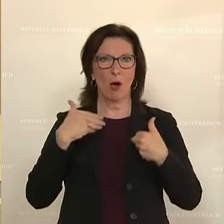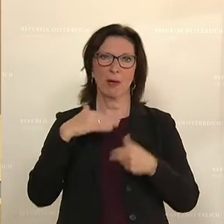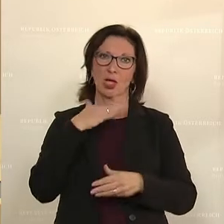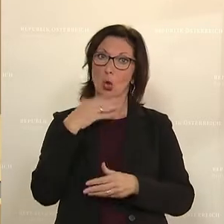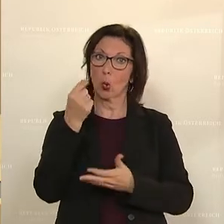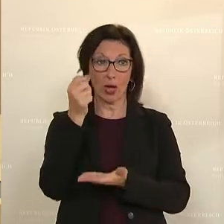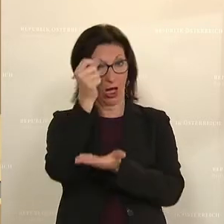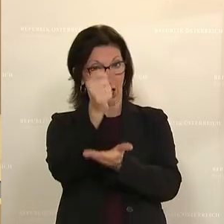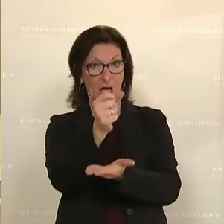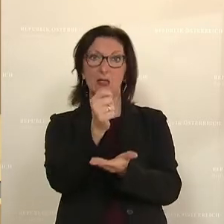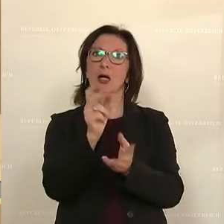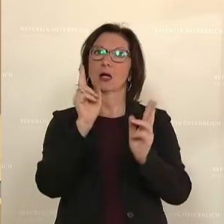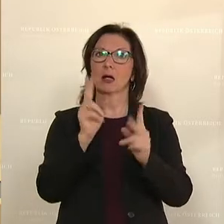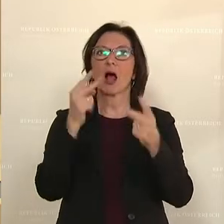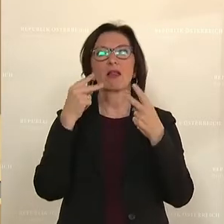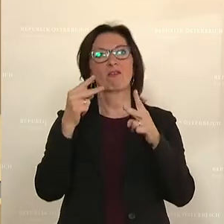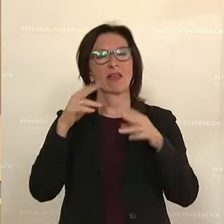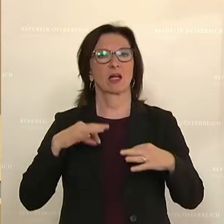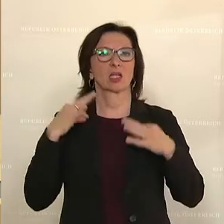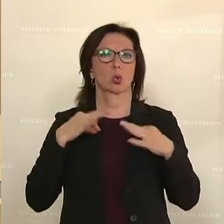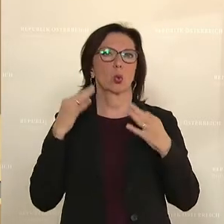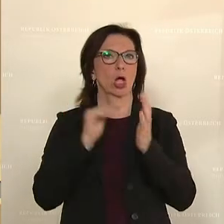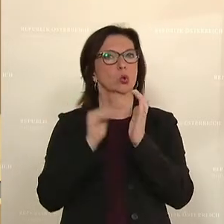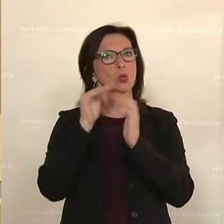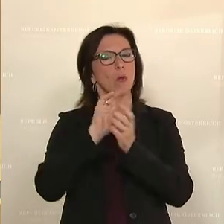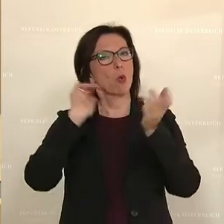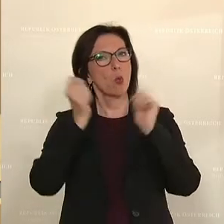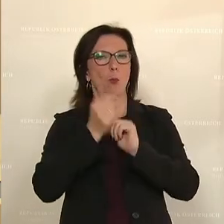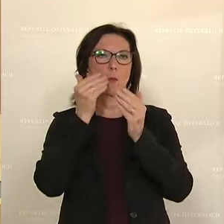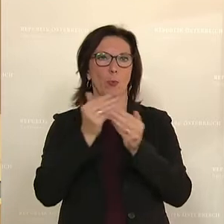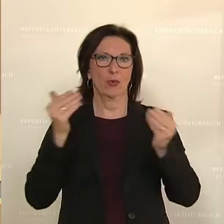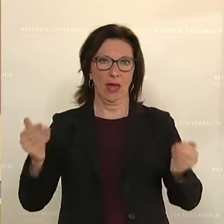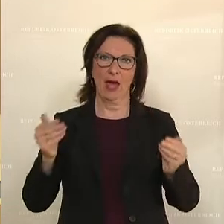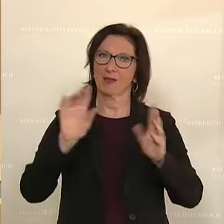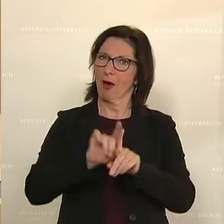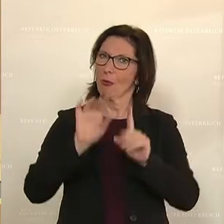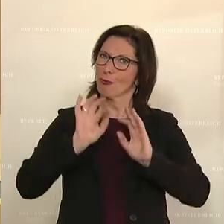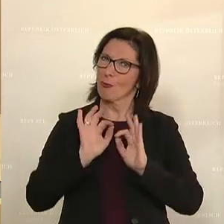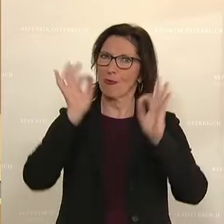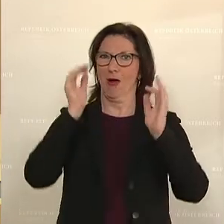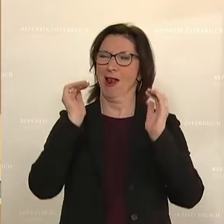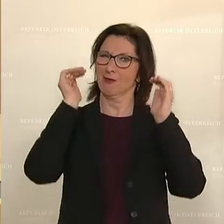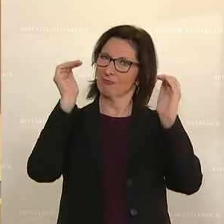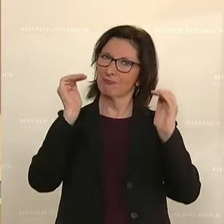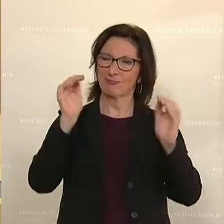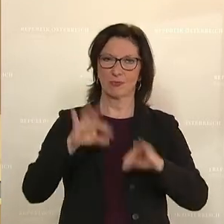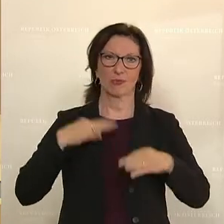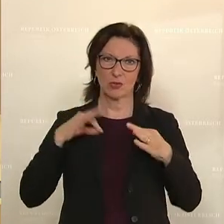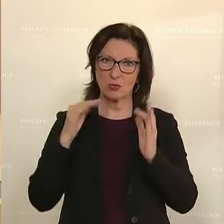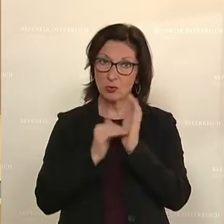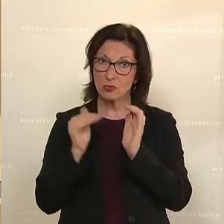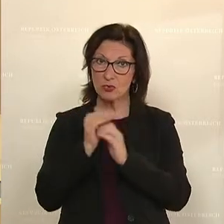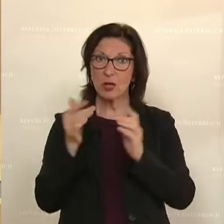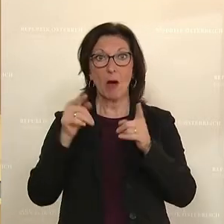um unser Gesundheitssystem weiter zu modernisieren und die Qualität zu sichern und unser Gesundheitssystem auch